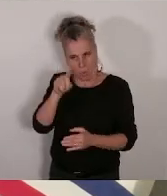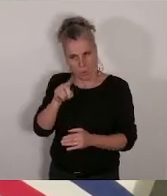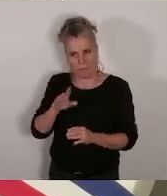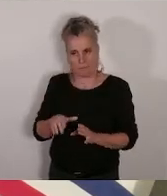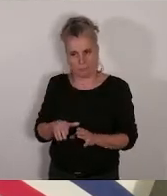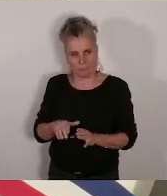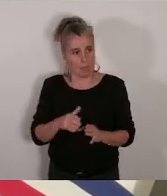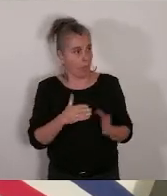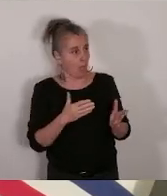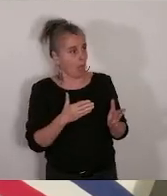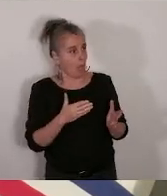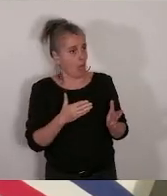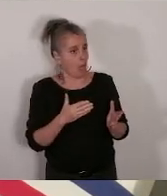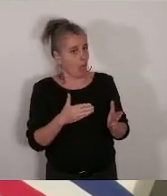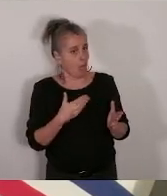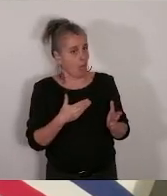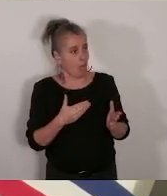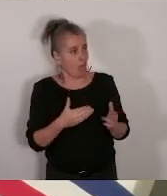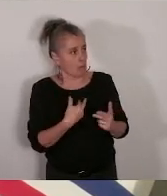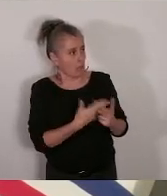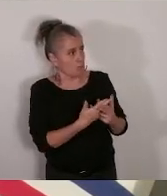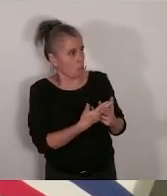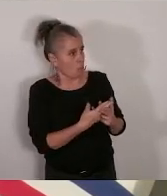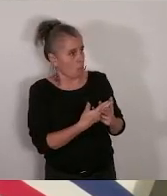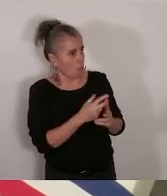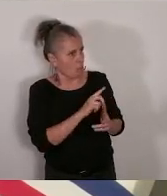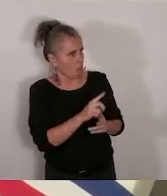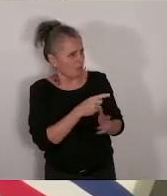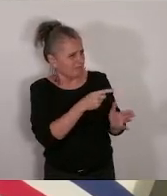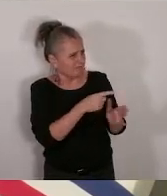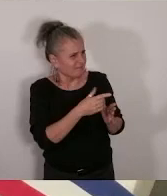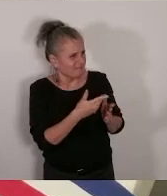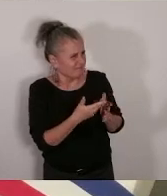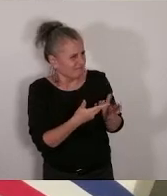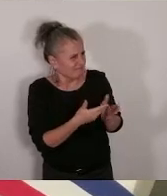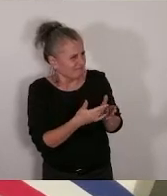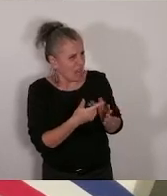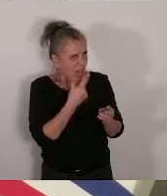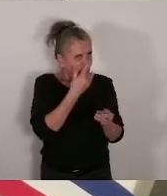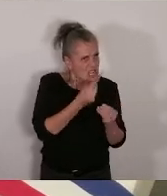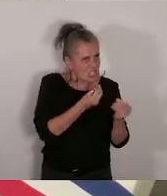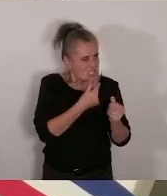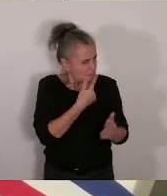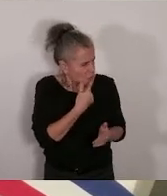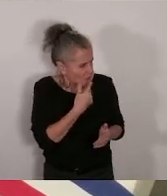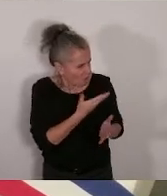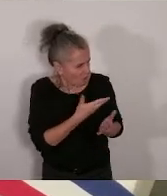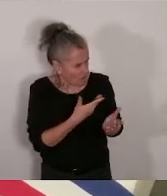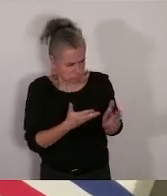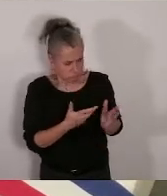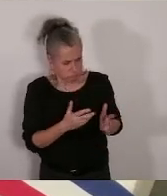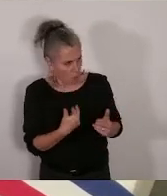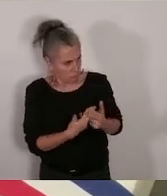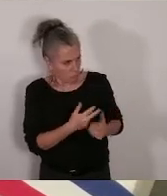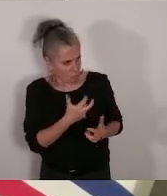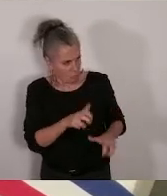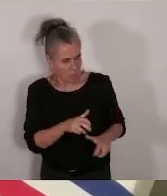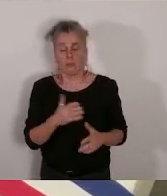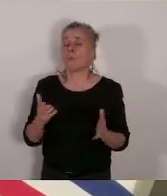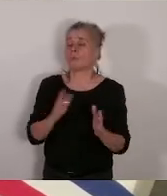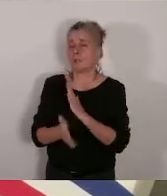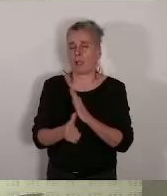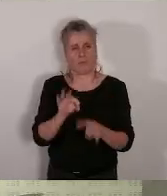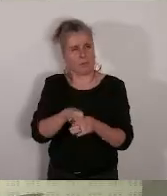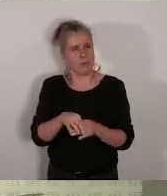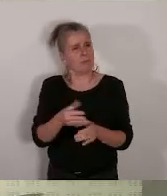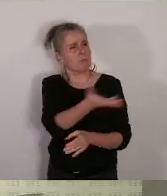pas répondre à vos sous-entendus malsains en fait, et donc je passe au vote directement. Donc y a-t-il des contres